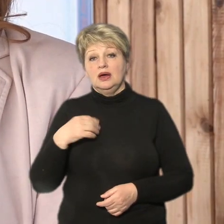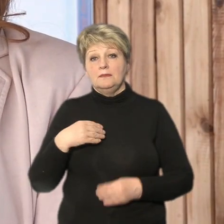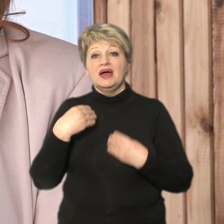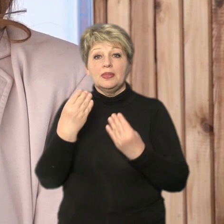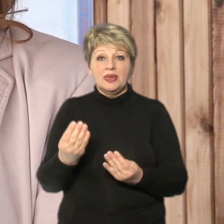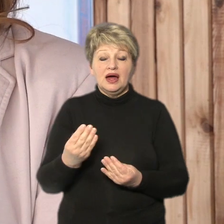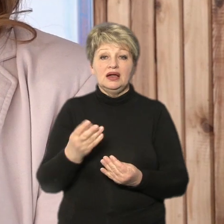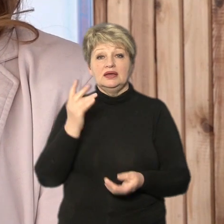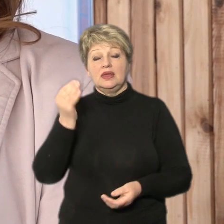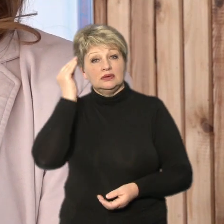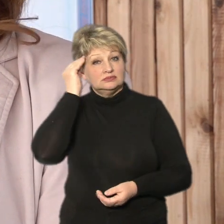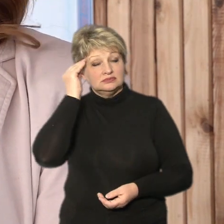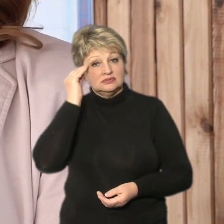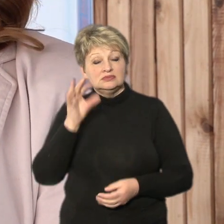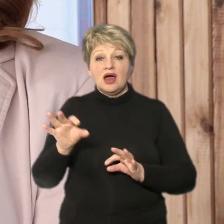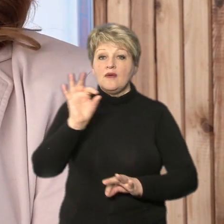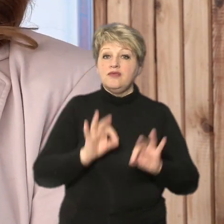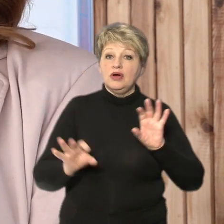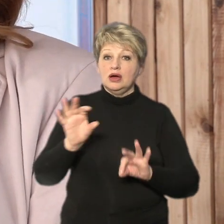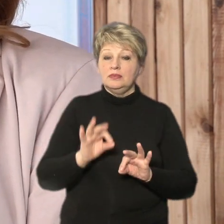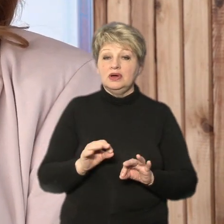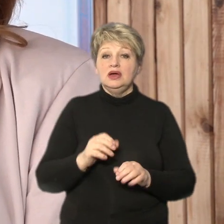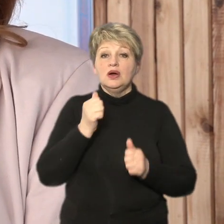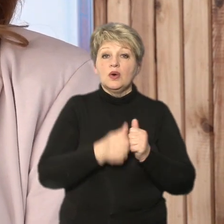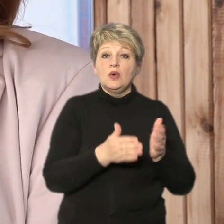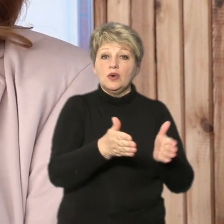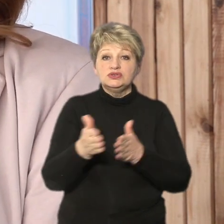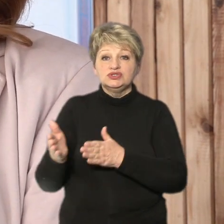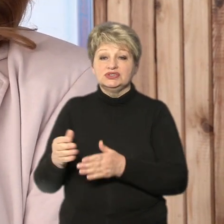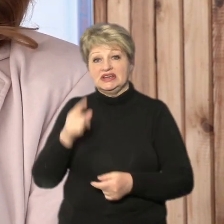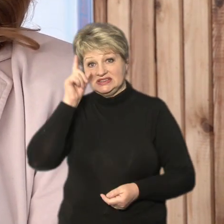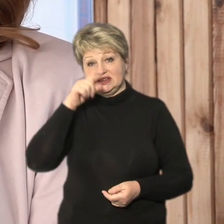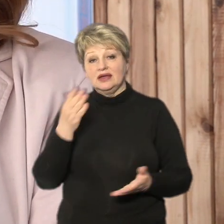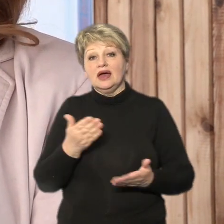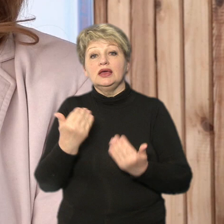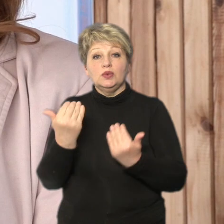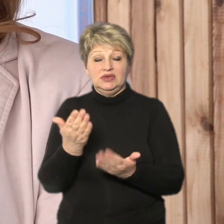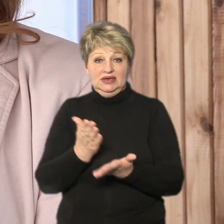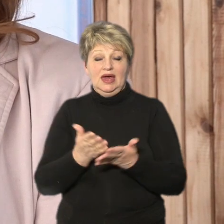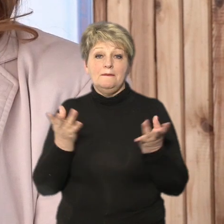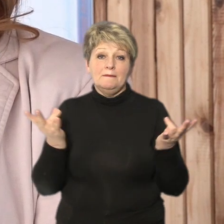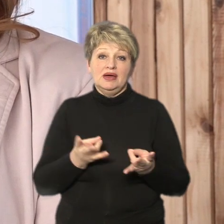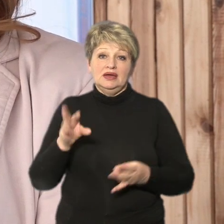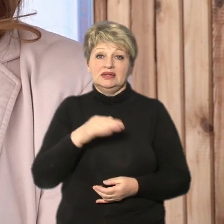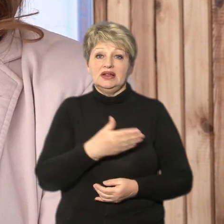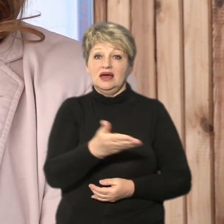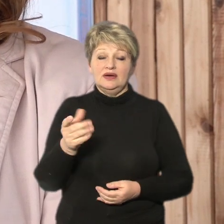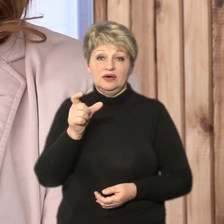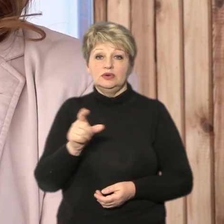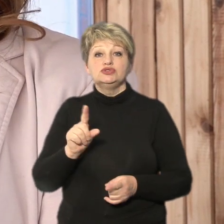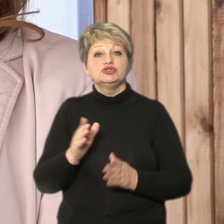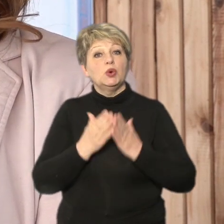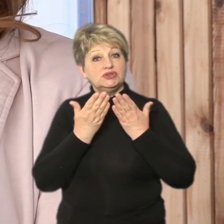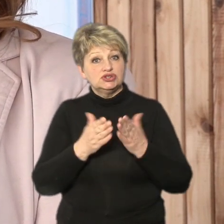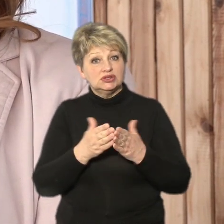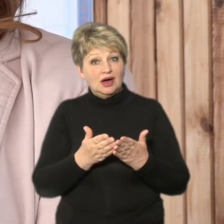розсуд вибрати, які саме для них, адже кожна бібліотека знає, які в них потреби для їхнього населення, що в них люди читають.